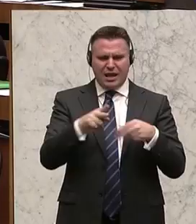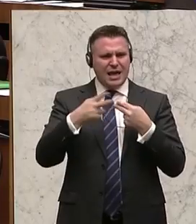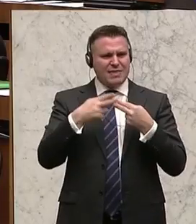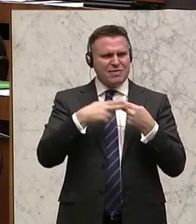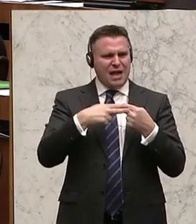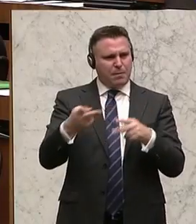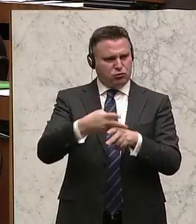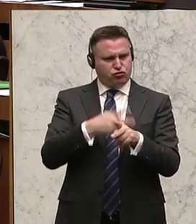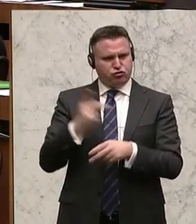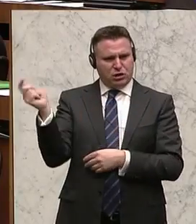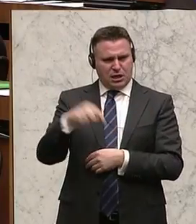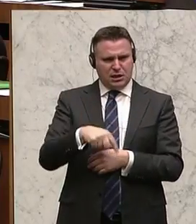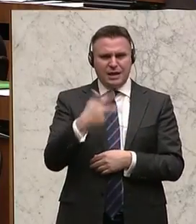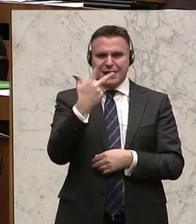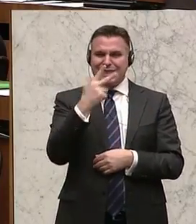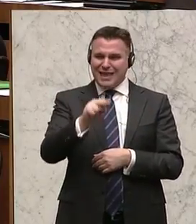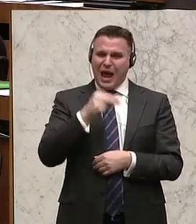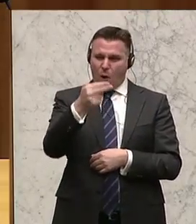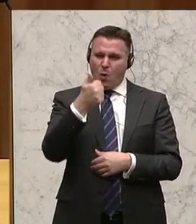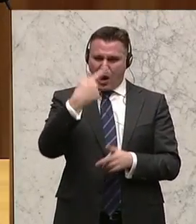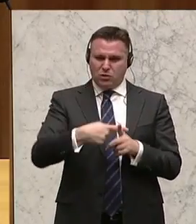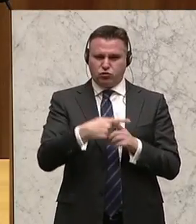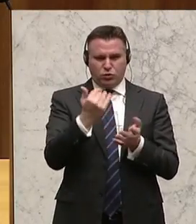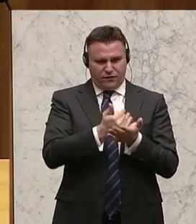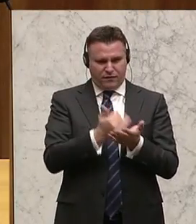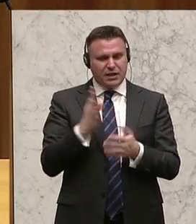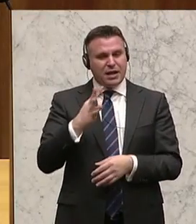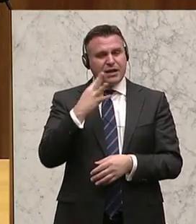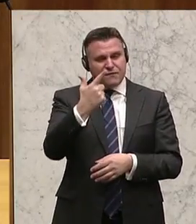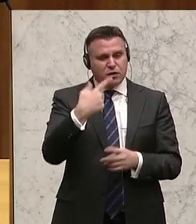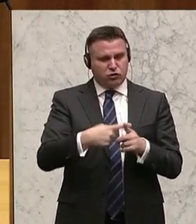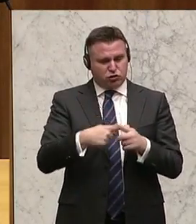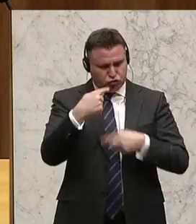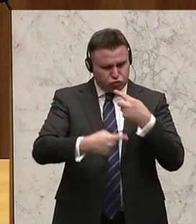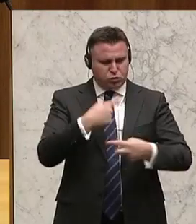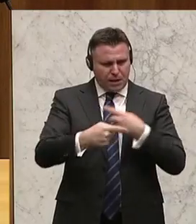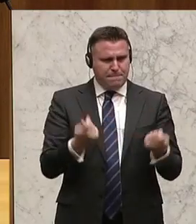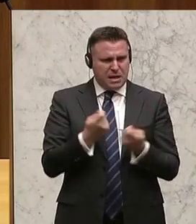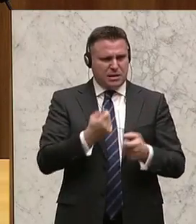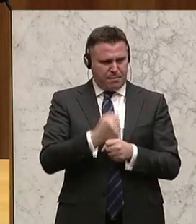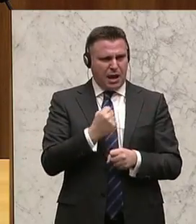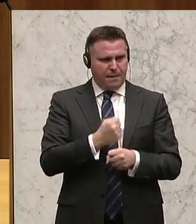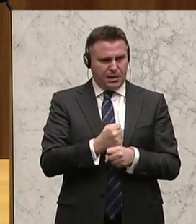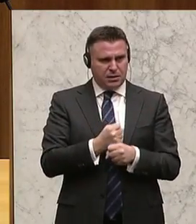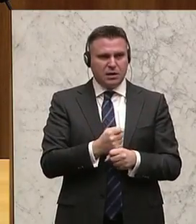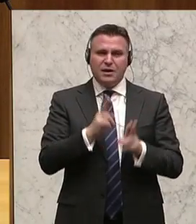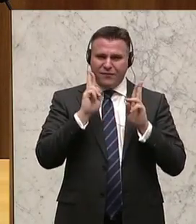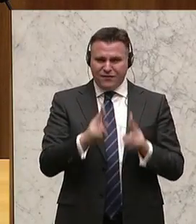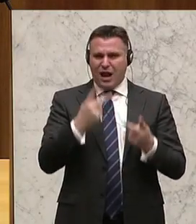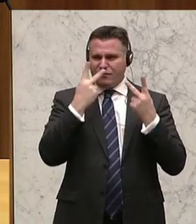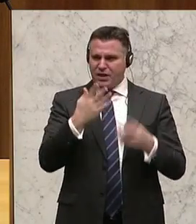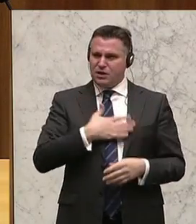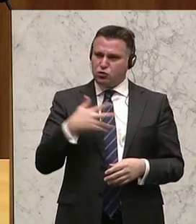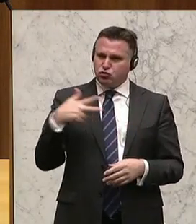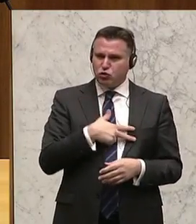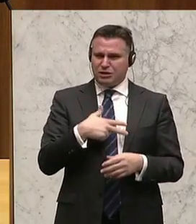Nachbarstaaten, die teilweise für drei Euro die Stunde, 24 Stunden rund um die Uhr zur Verfügung stehen, eine wesentliche Säule auch unserer